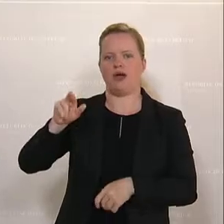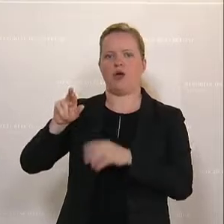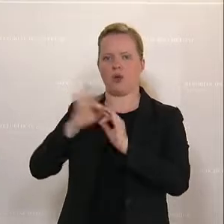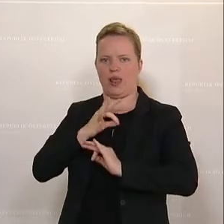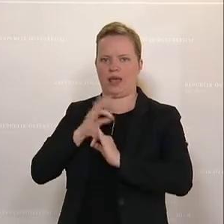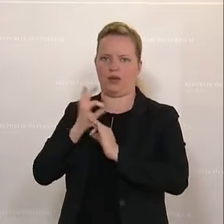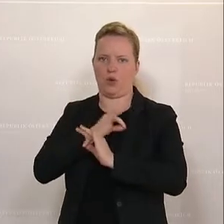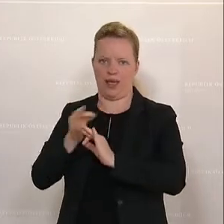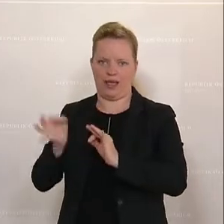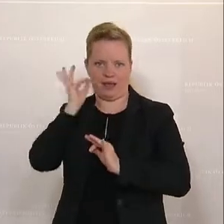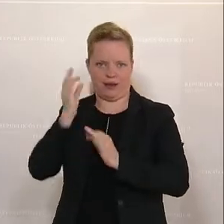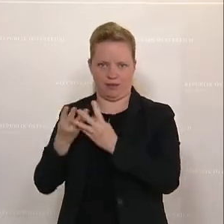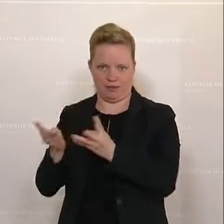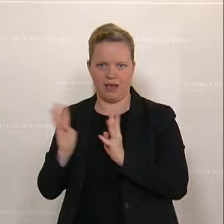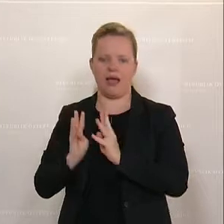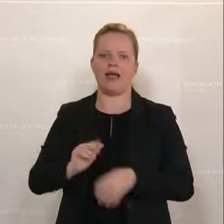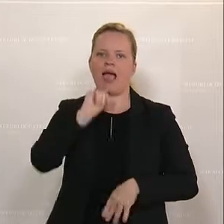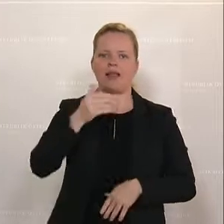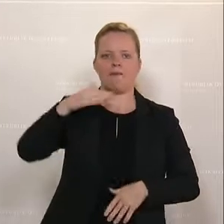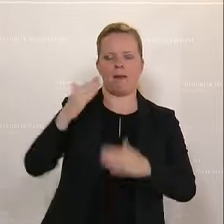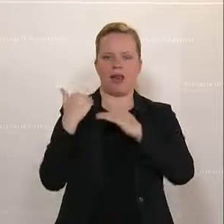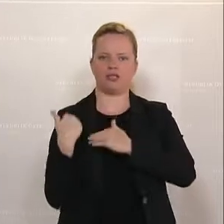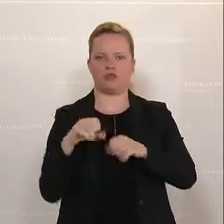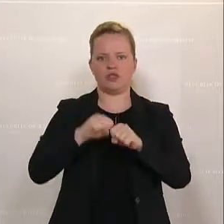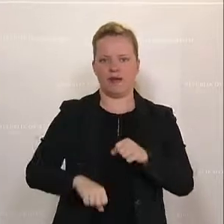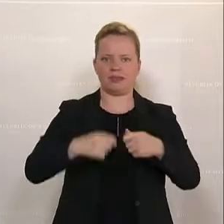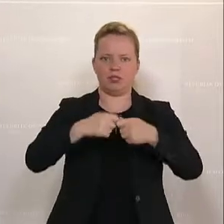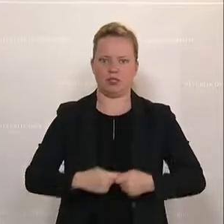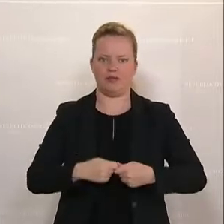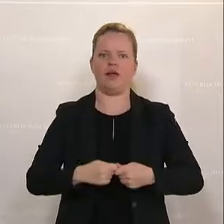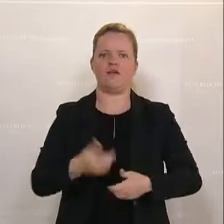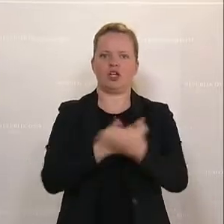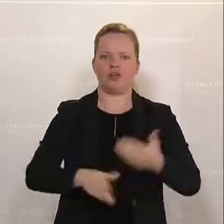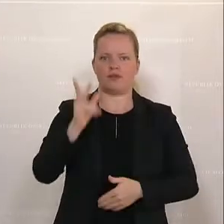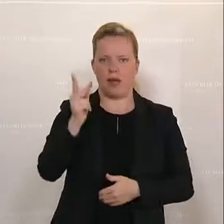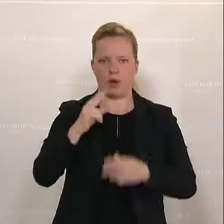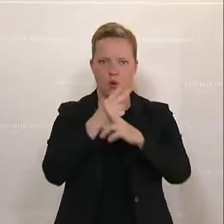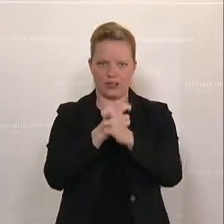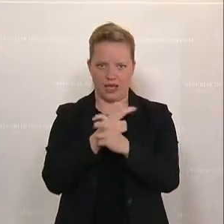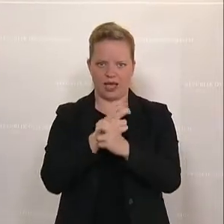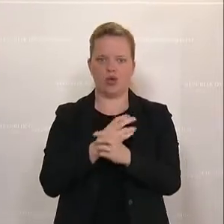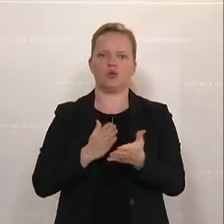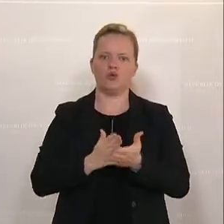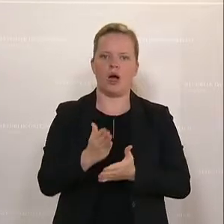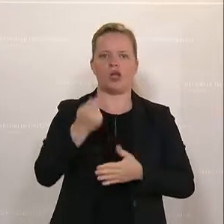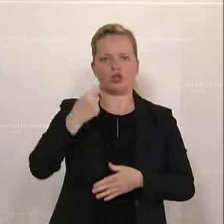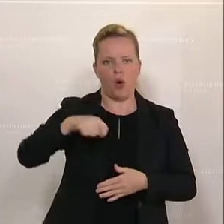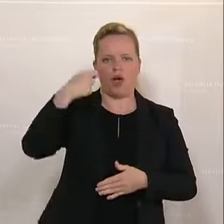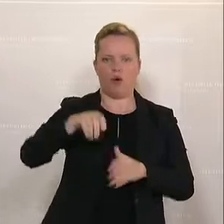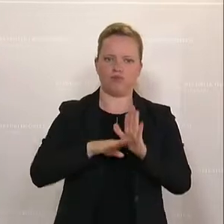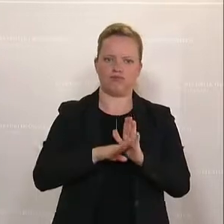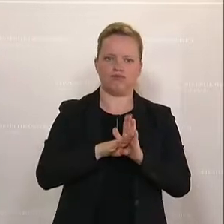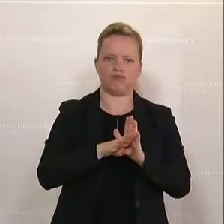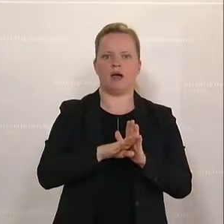betreffend keine Mehrbelastungen für Zwangsmitglieder der Wirtschaftskammern Österreich durch infolge der Teuerung steigende